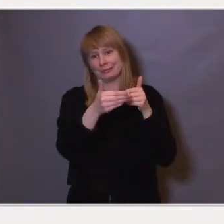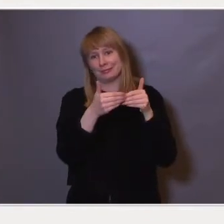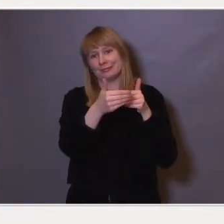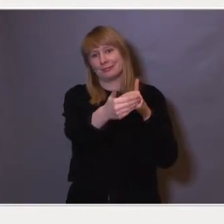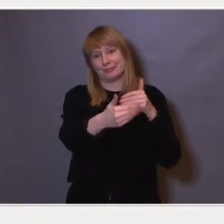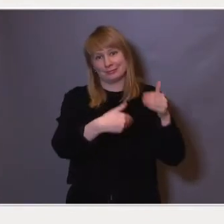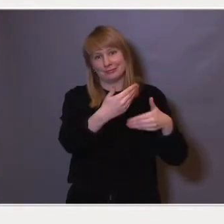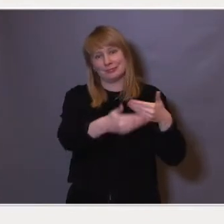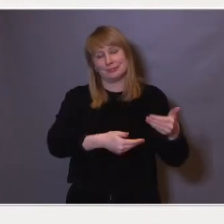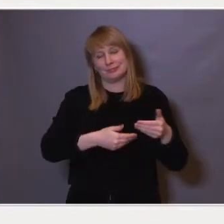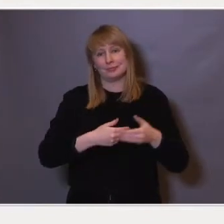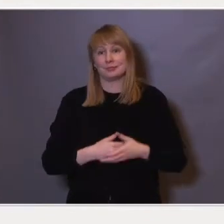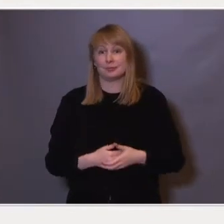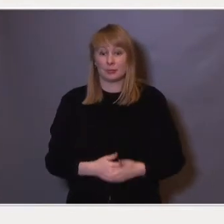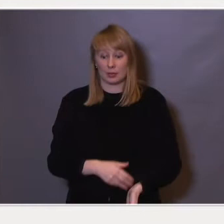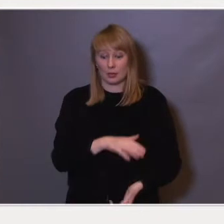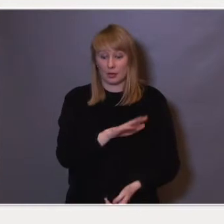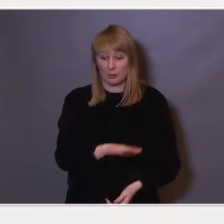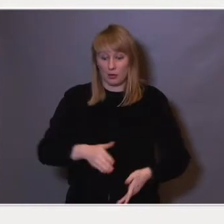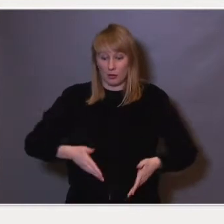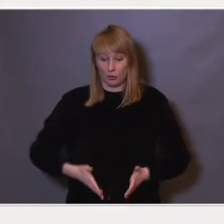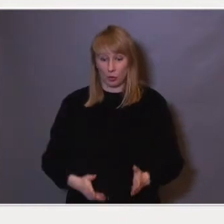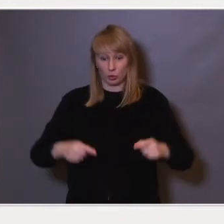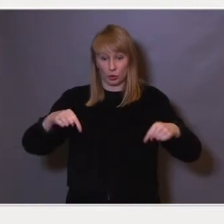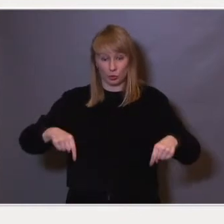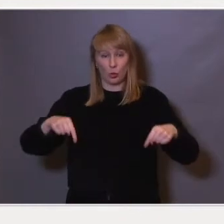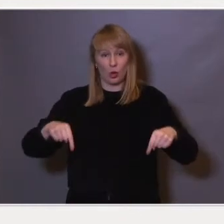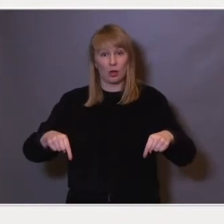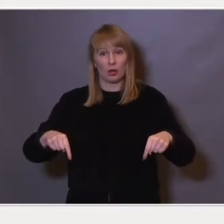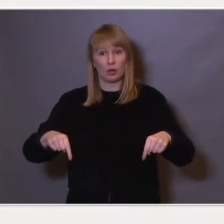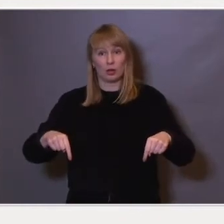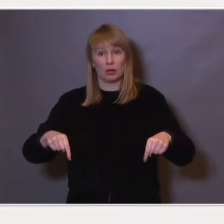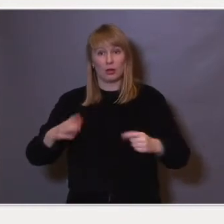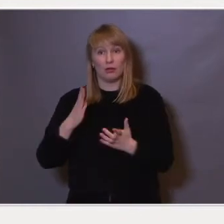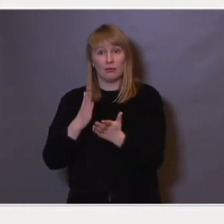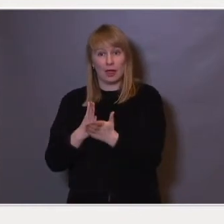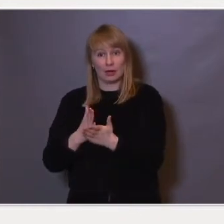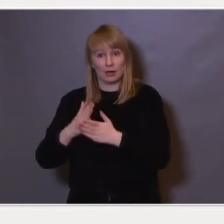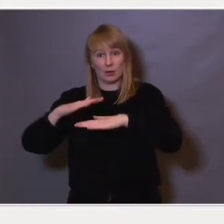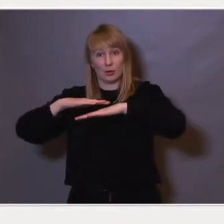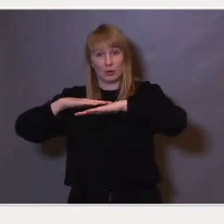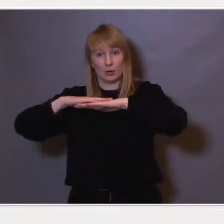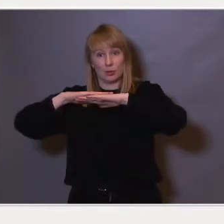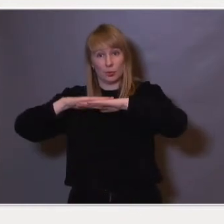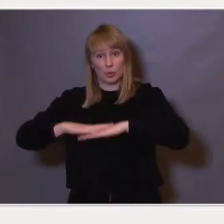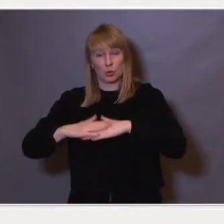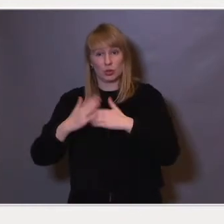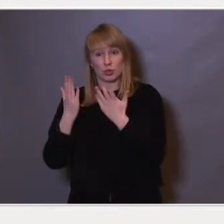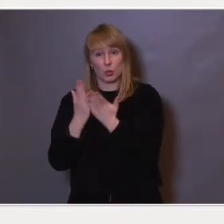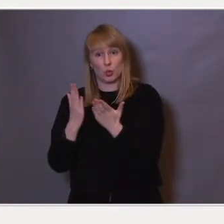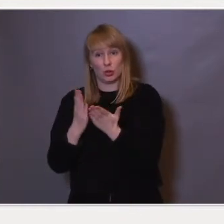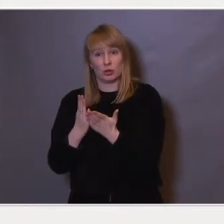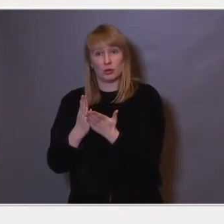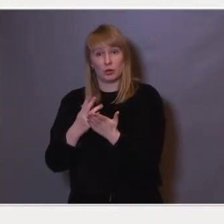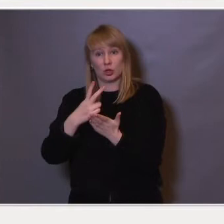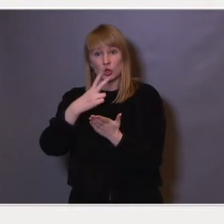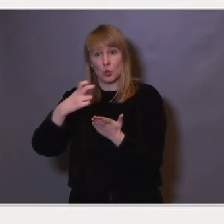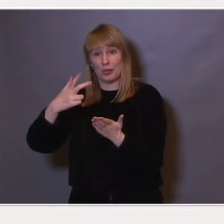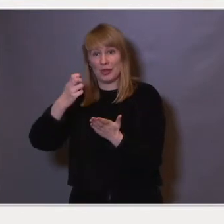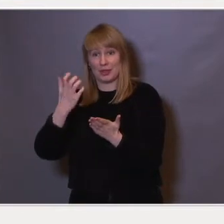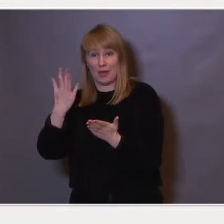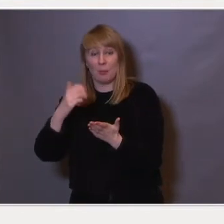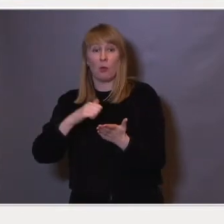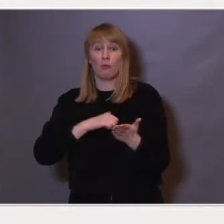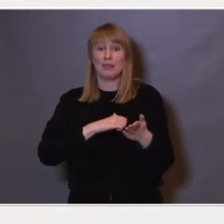tid. De barna som blir født i år, de vil gå ut av grunnskolen våren 2035, og hvis de